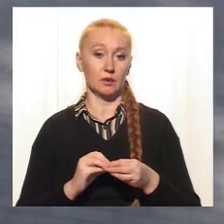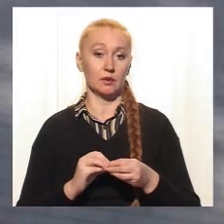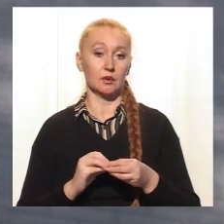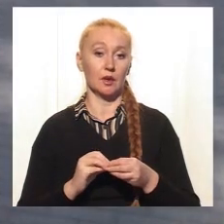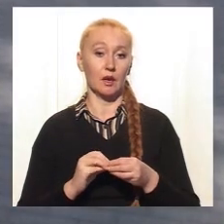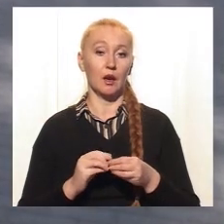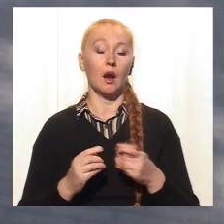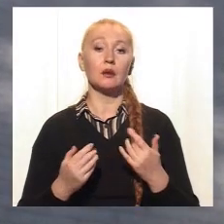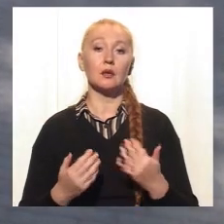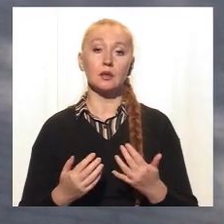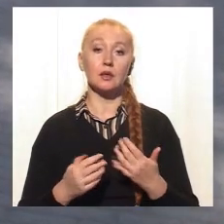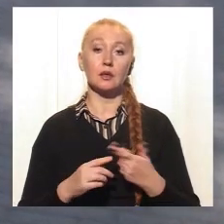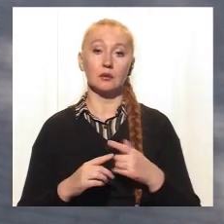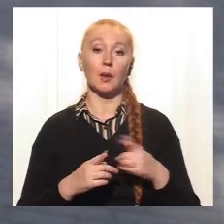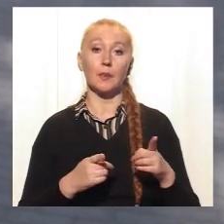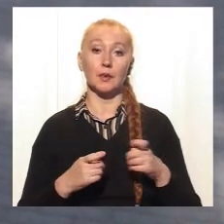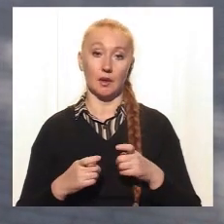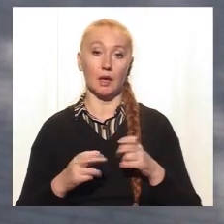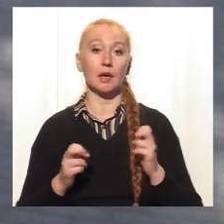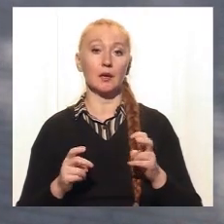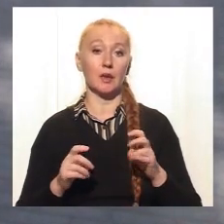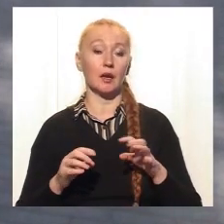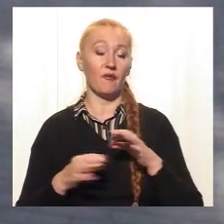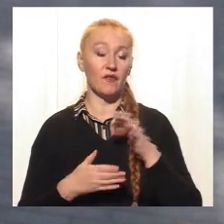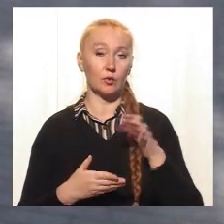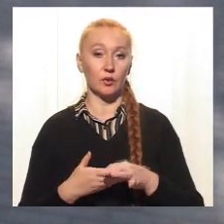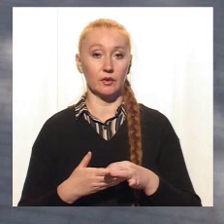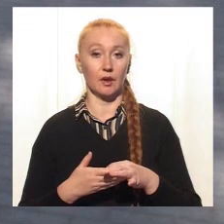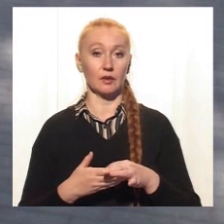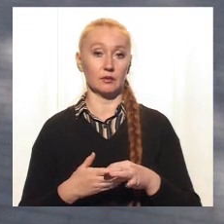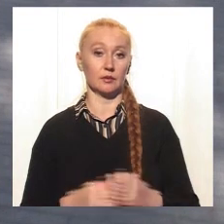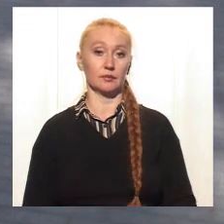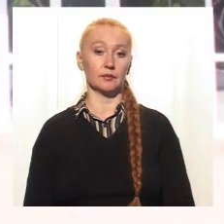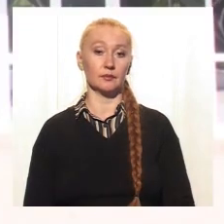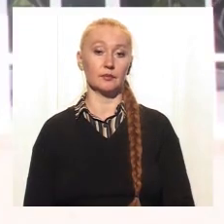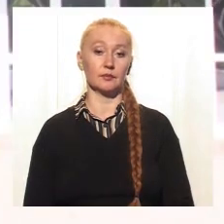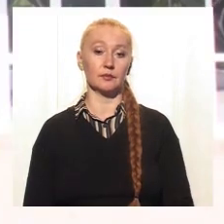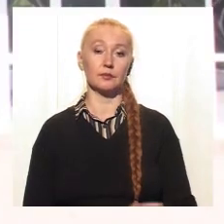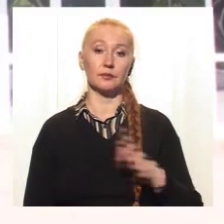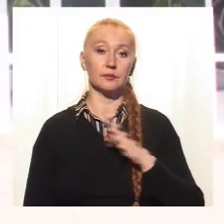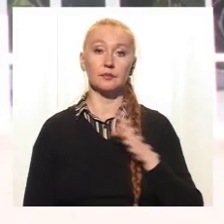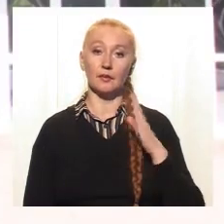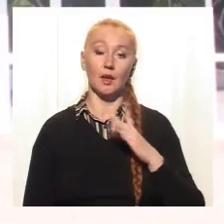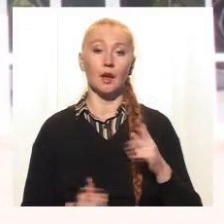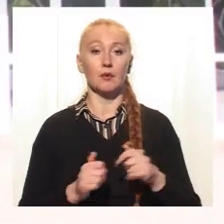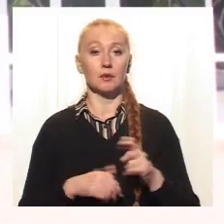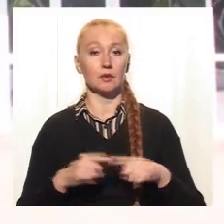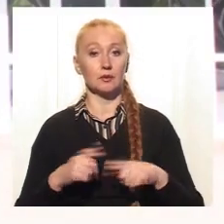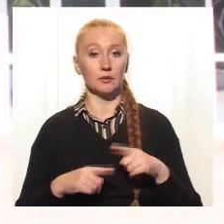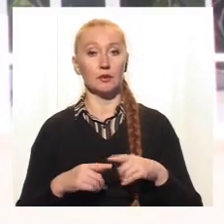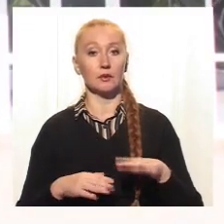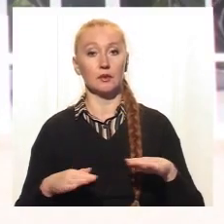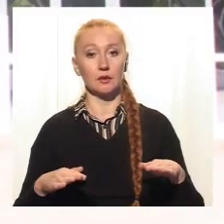Наскільки морально ще притягувати до кримінальної відповідальності батьків чи близьких родичів осіб,